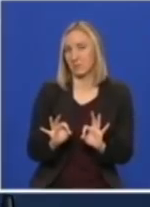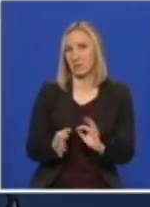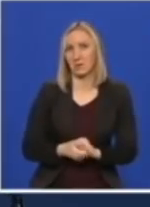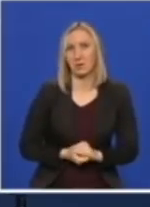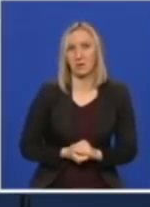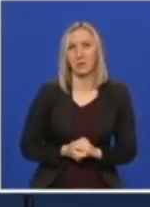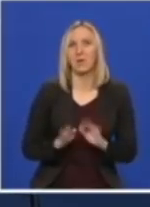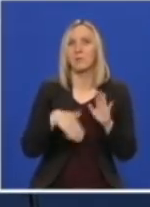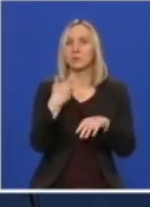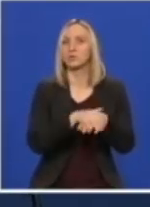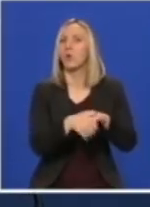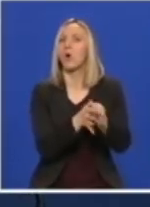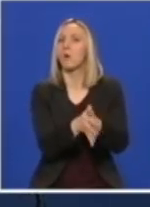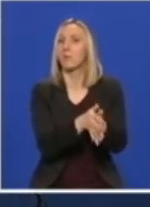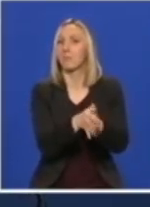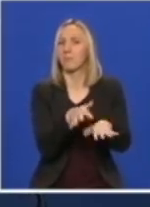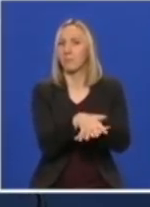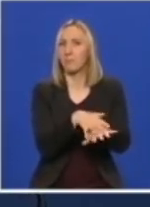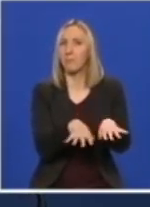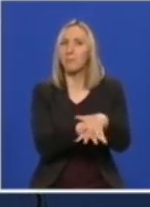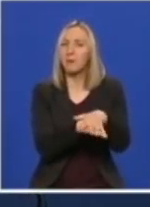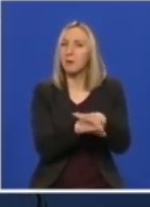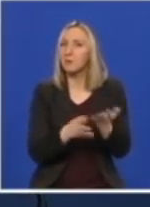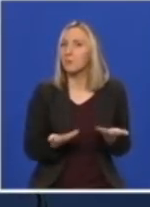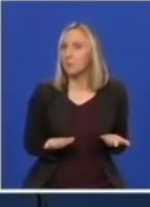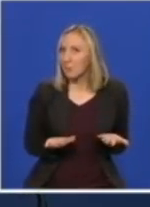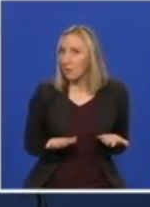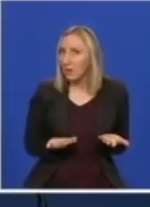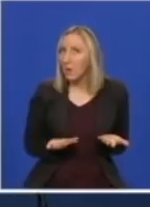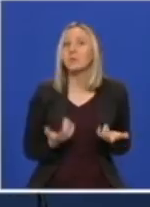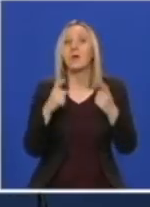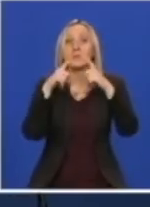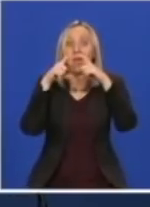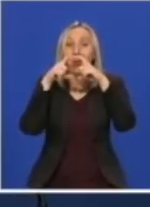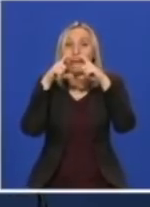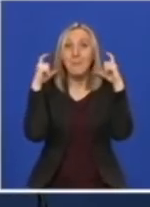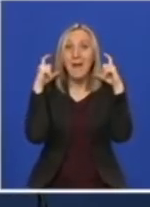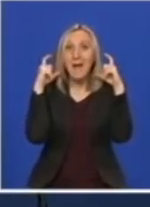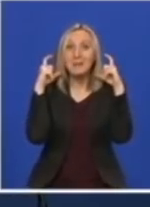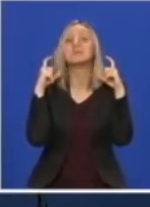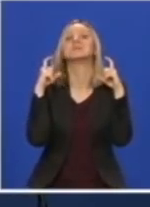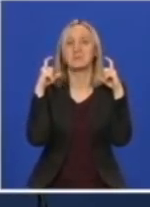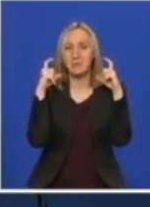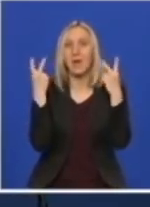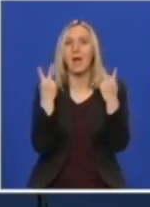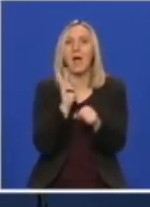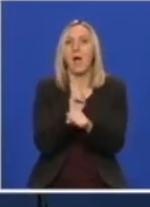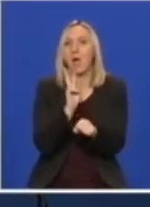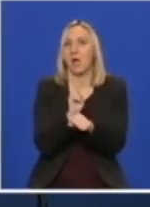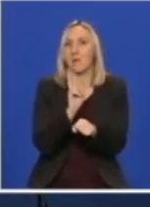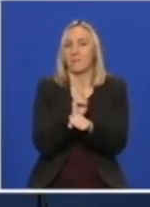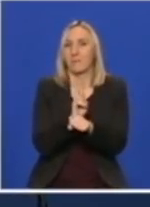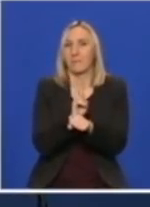ćemo oprati ruke. Znači maska kao opšta mere prevencije ima svoju ulogu,